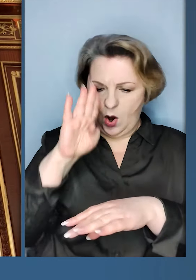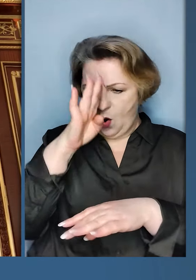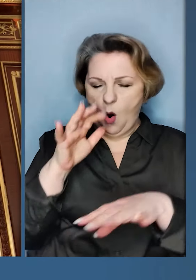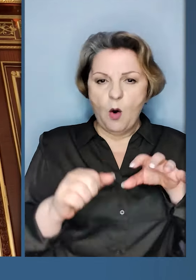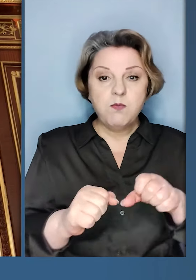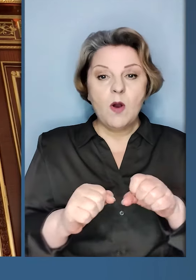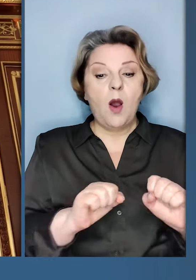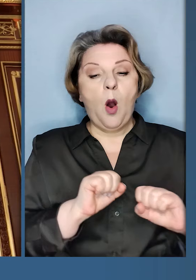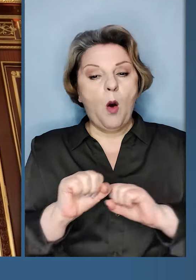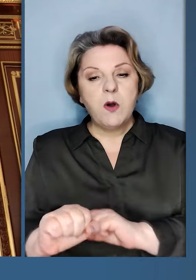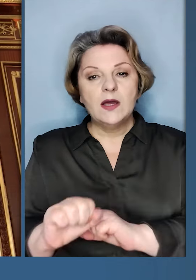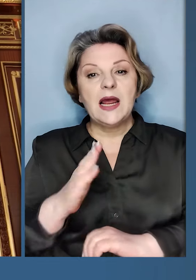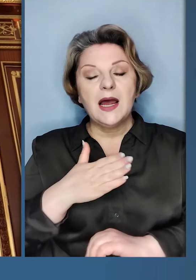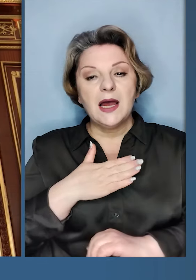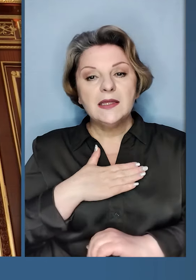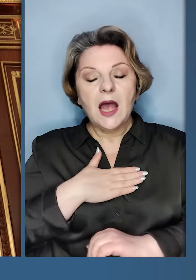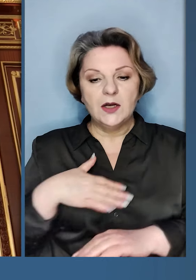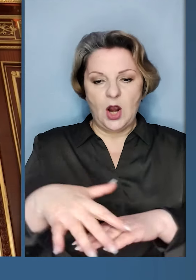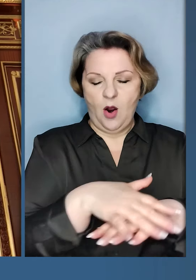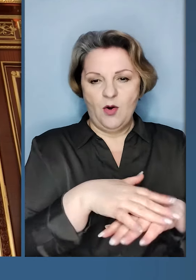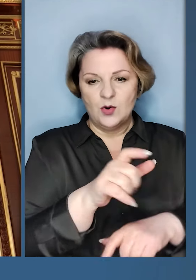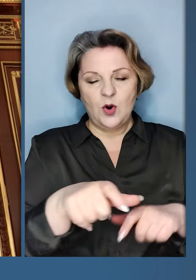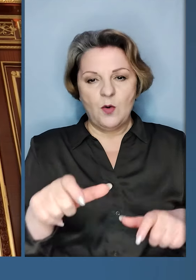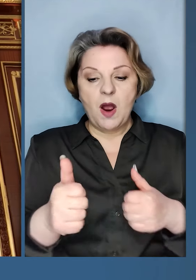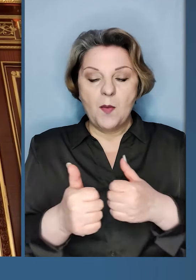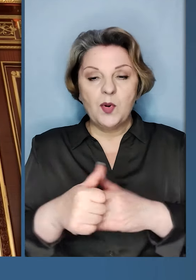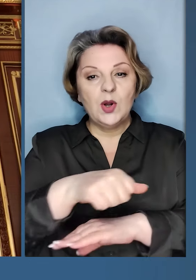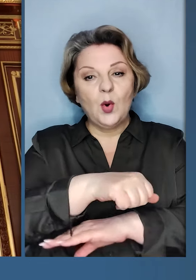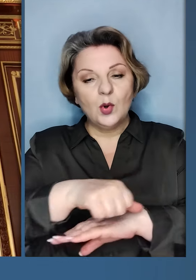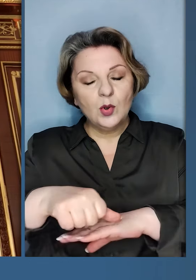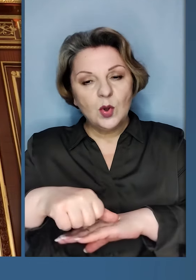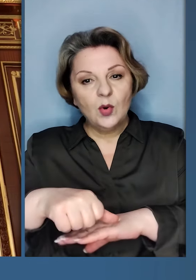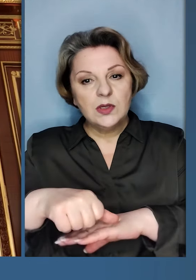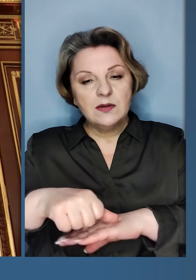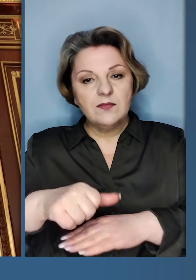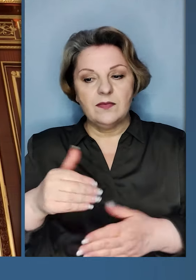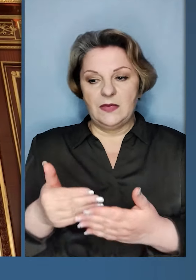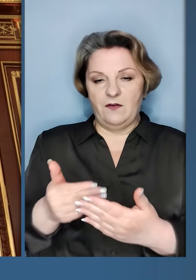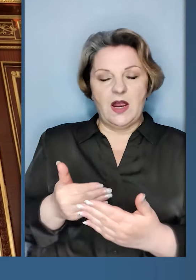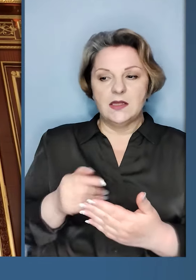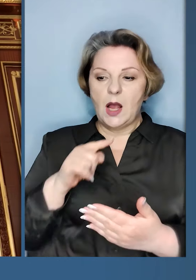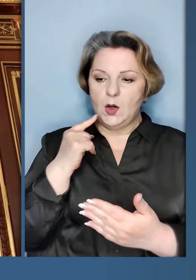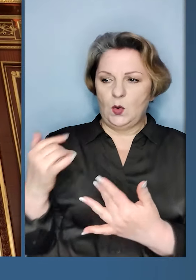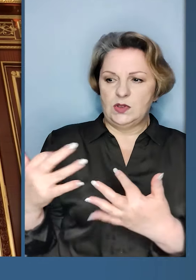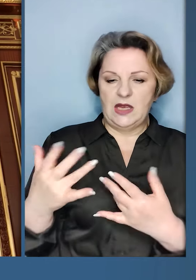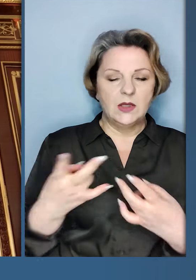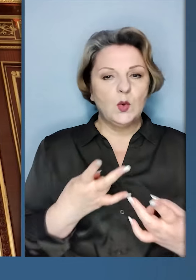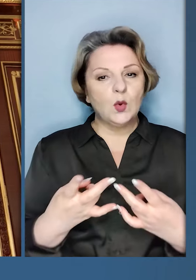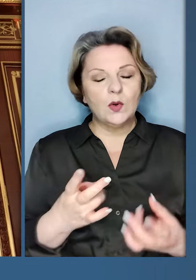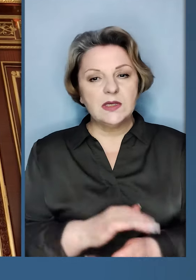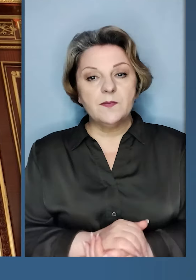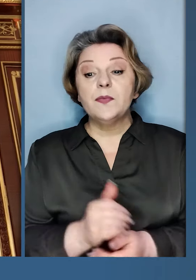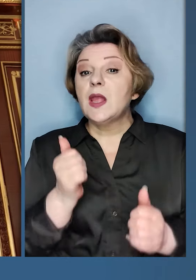окупанта та оберігають наші громади у прикордонні від російських